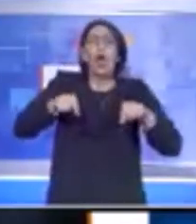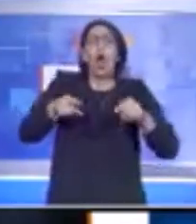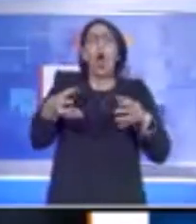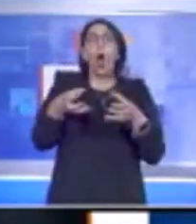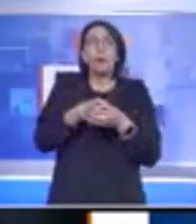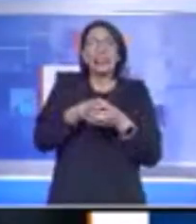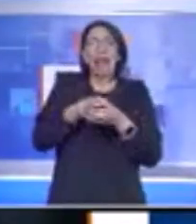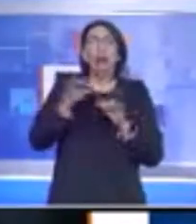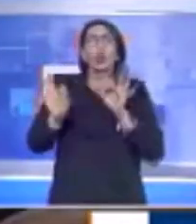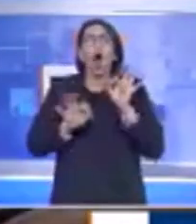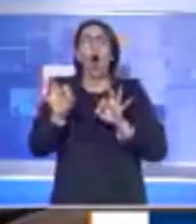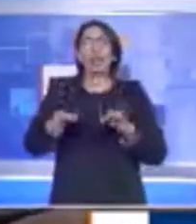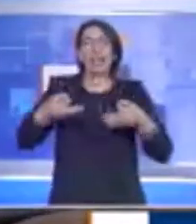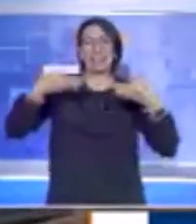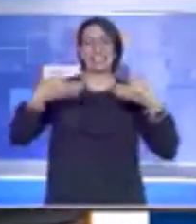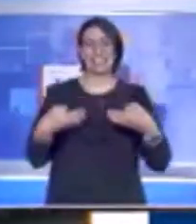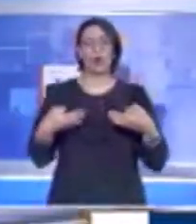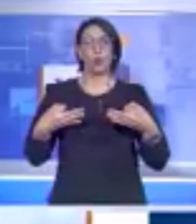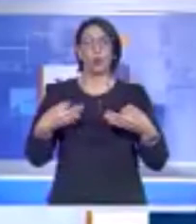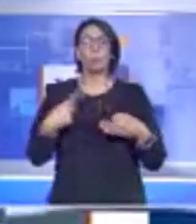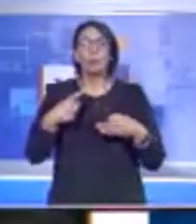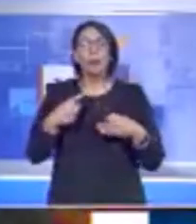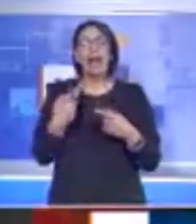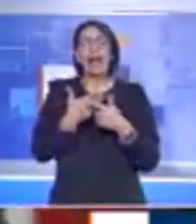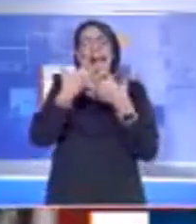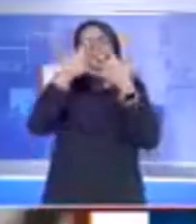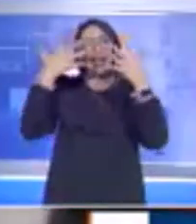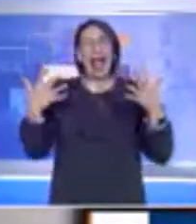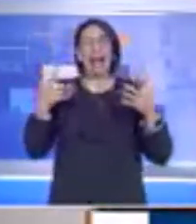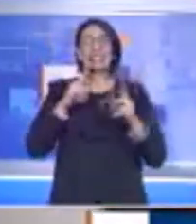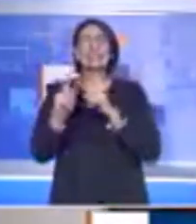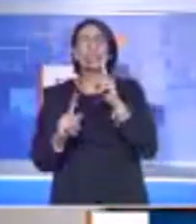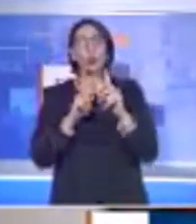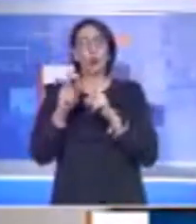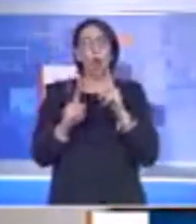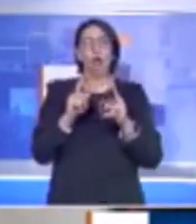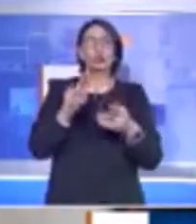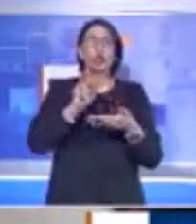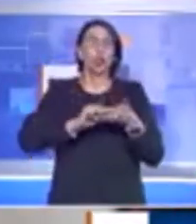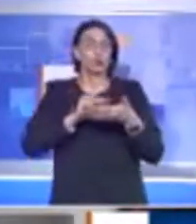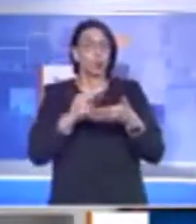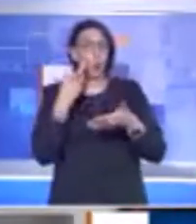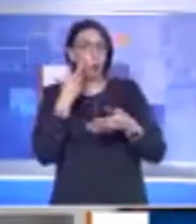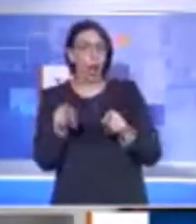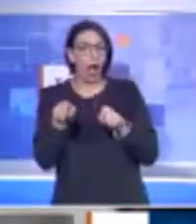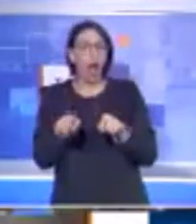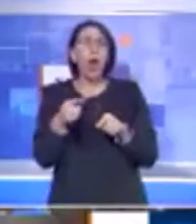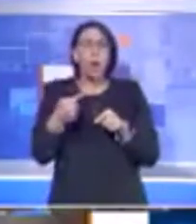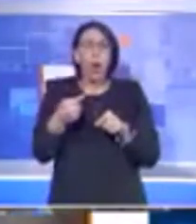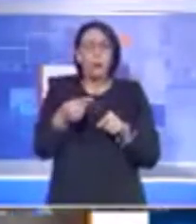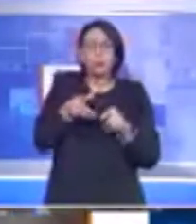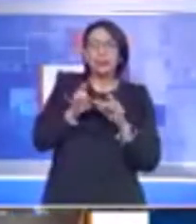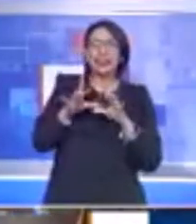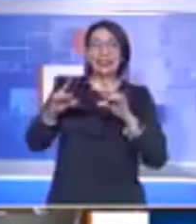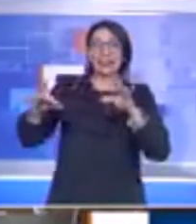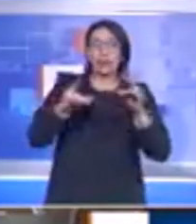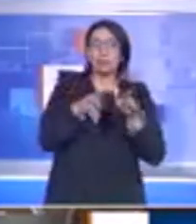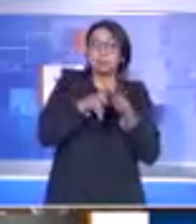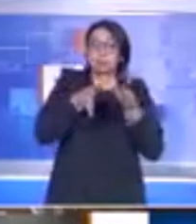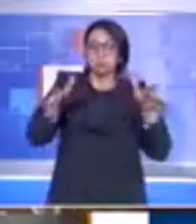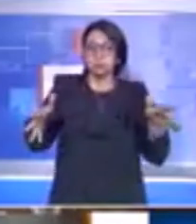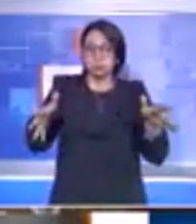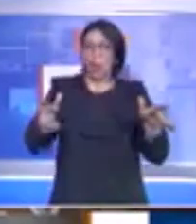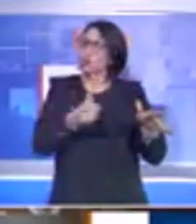per l'Ordine e la Sicurezza, proprio per fare il punto sulla situazione nella scuola alla luce della diffusione del virus, ma non